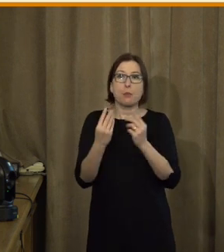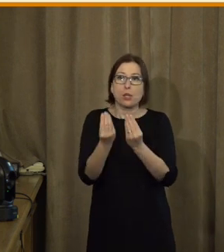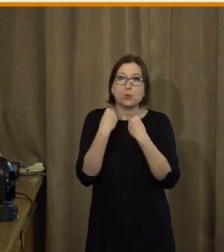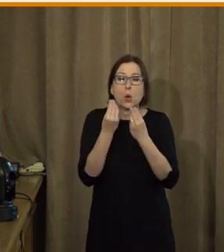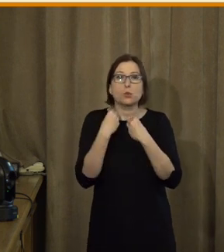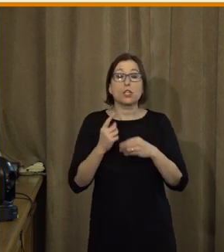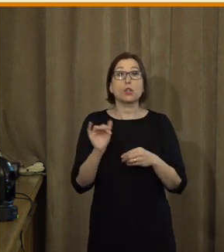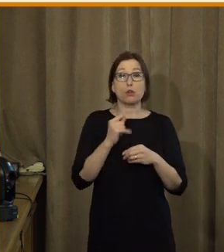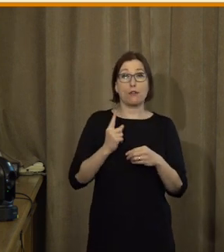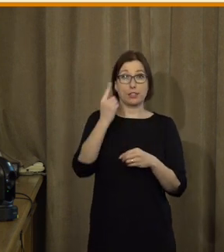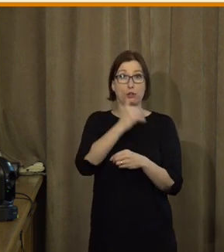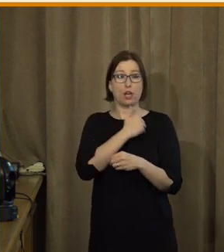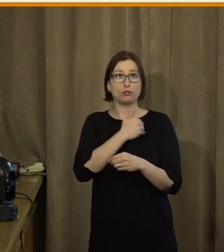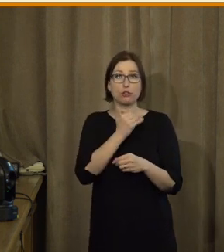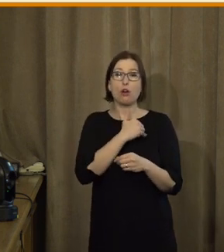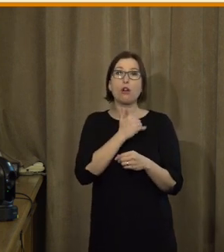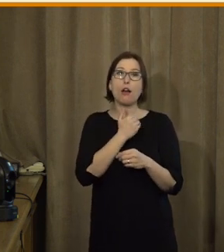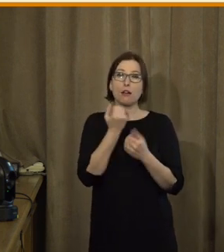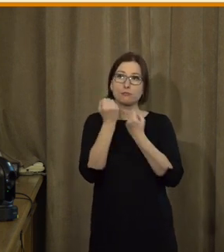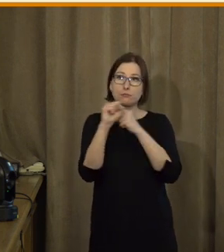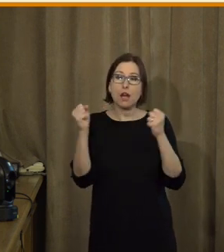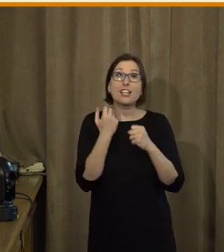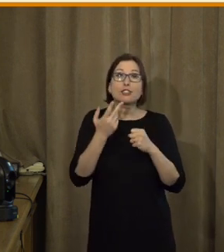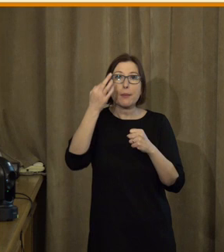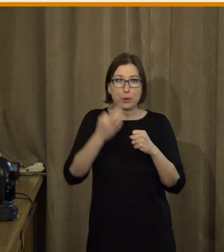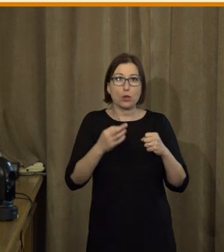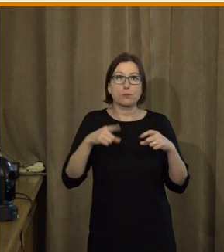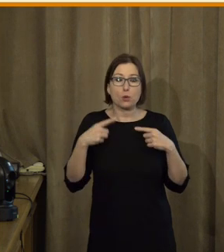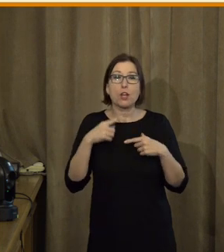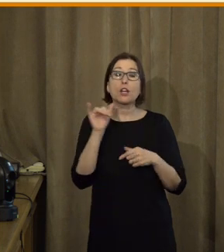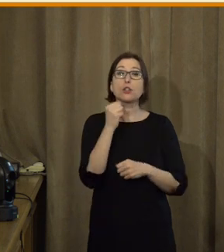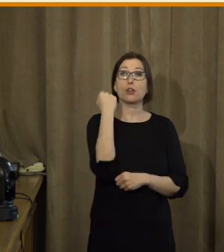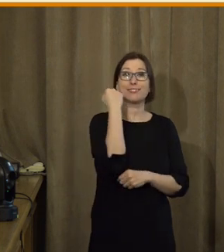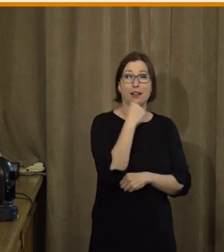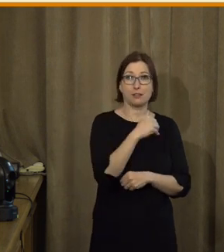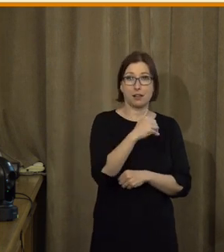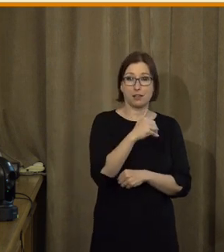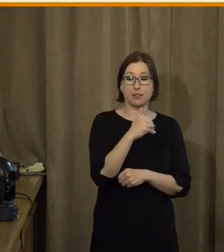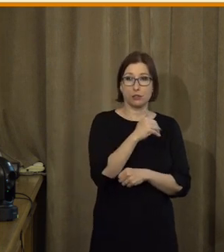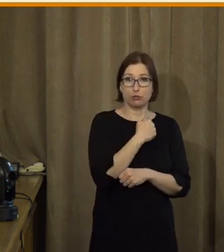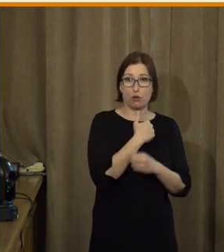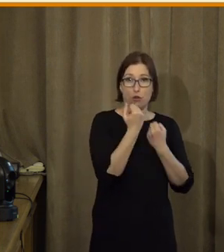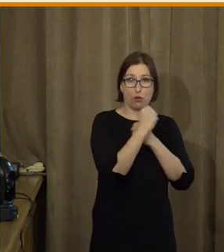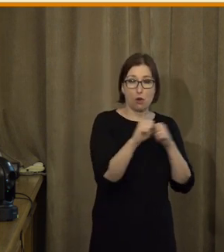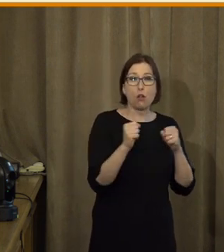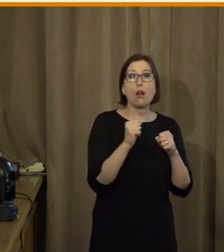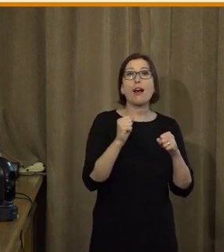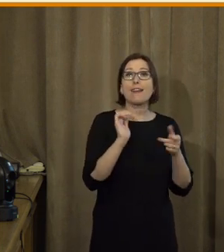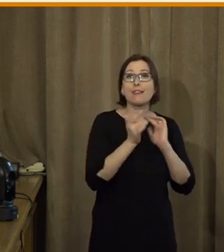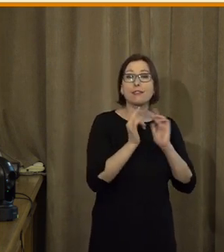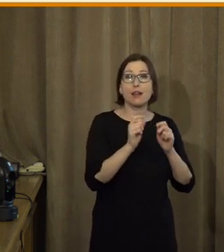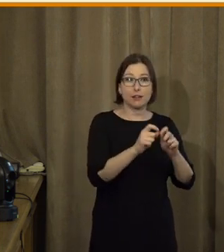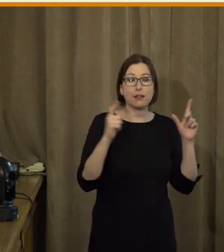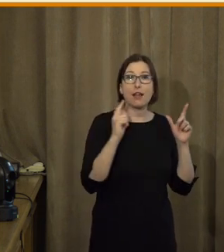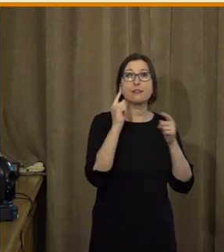vysokoškolovských vzdělaných lidí je to 33%, zatímco lidé se základním vzdělávání chodí na internet za